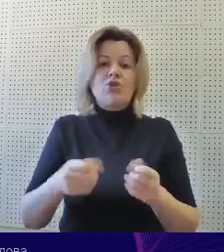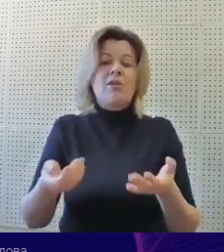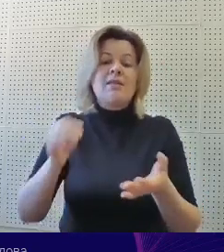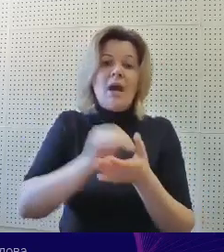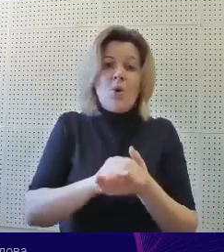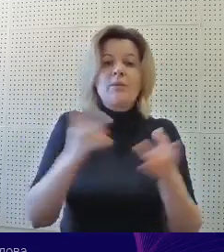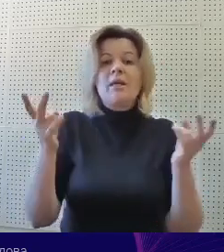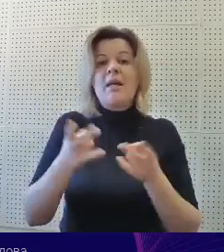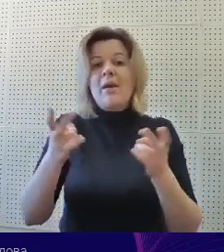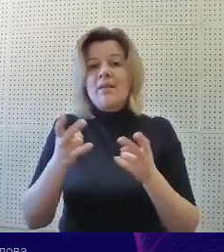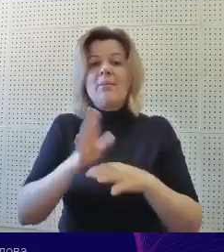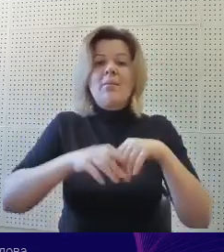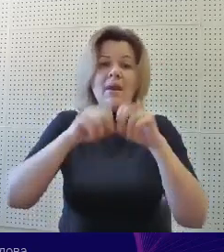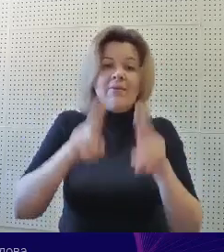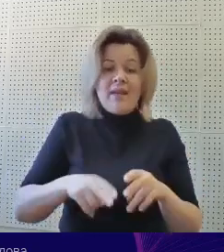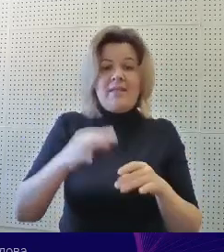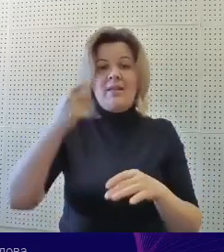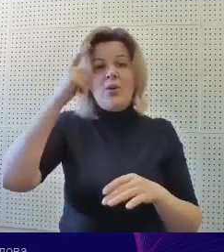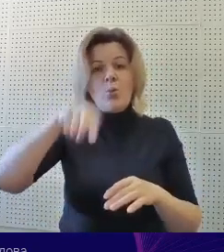компетенциями или умениями.